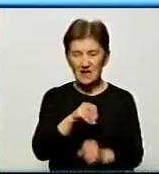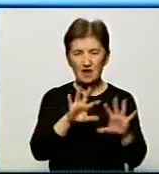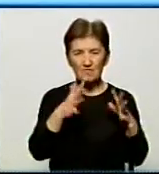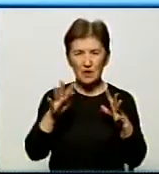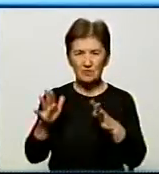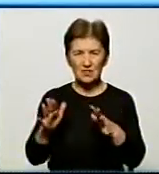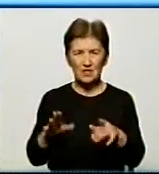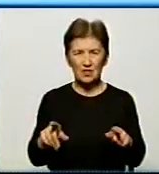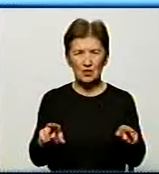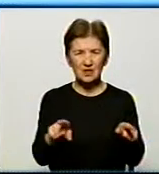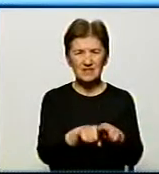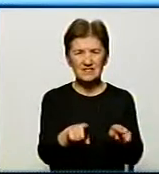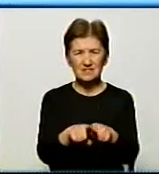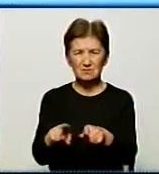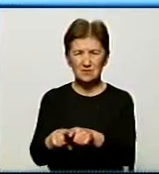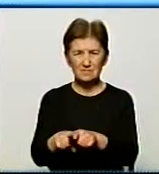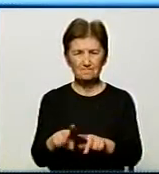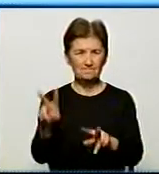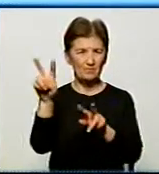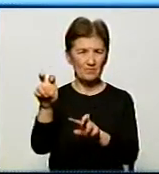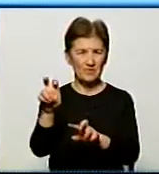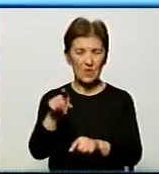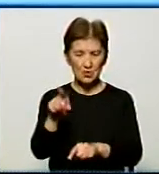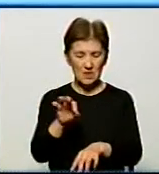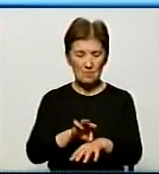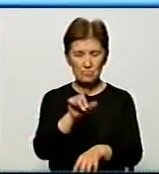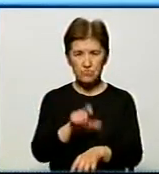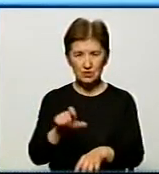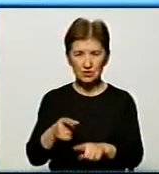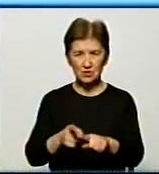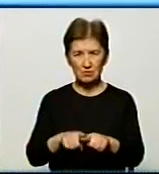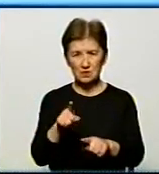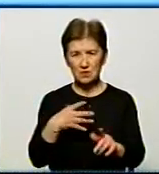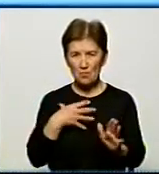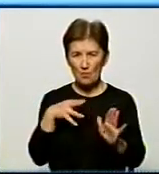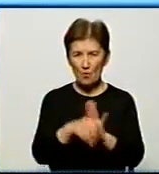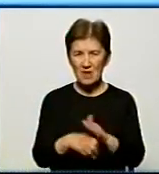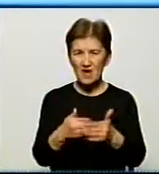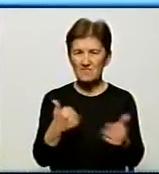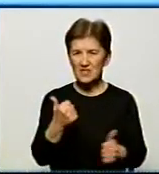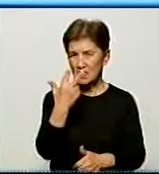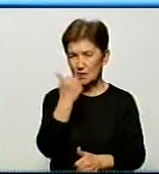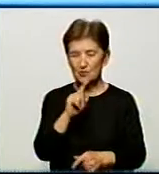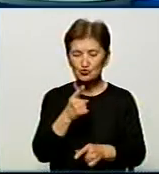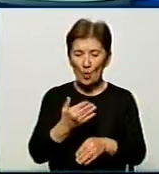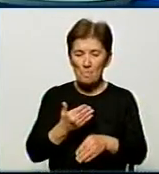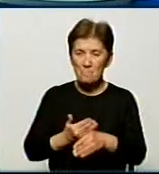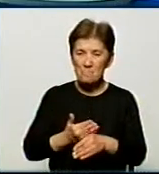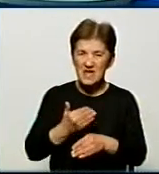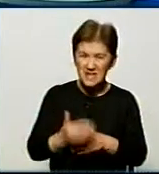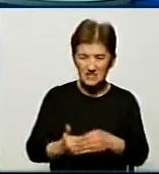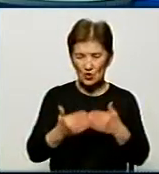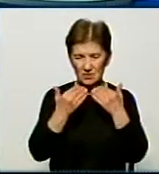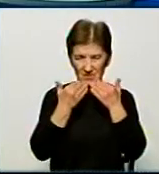спільною ознакою. Вони, пацієнти, які загинули від грипу, померли, вони пізно зверталися до